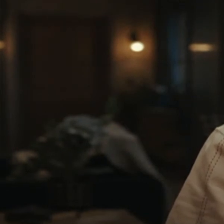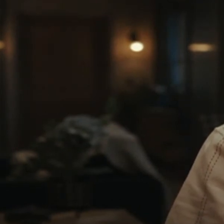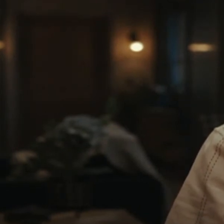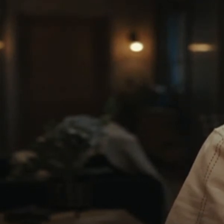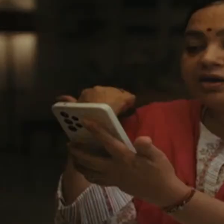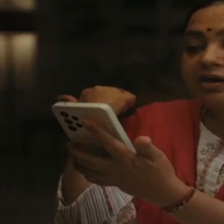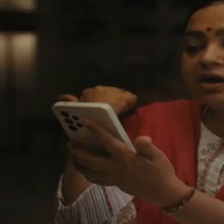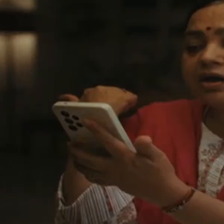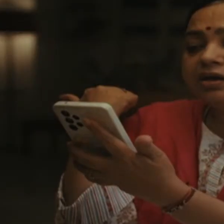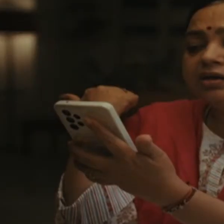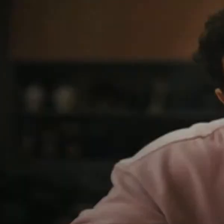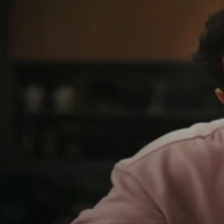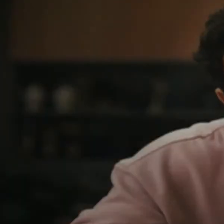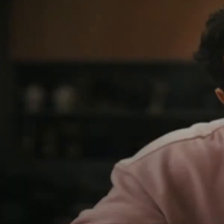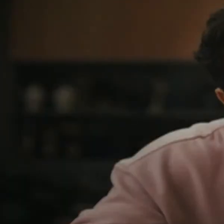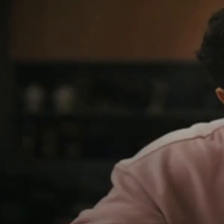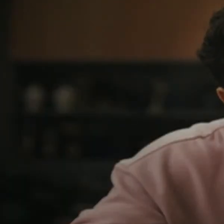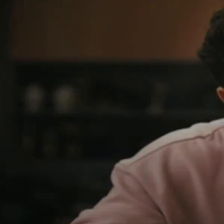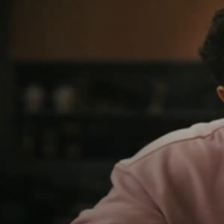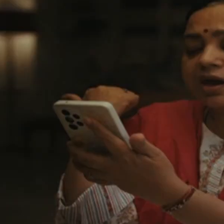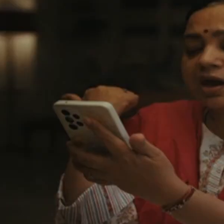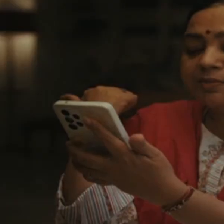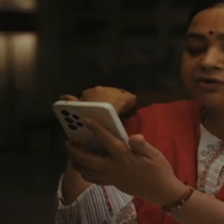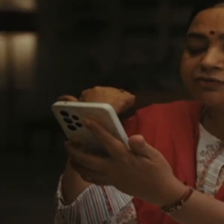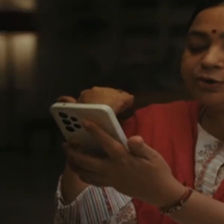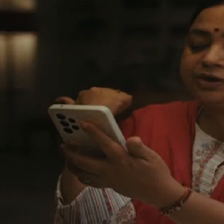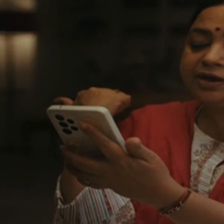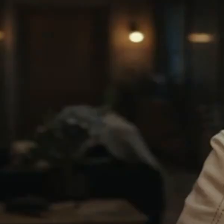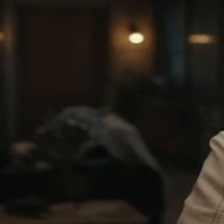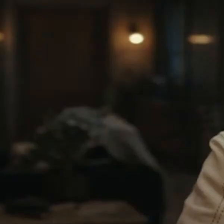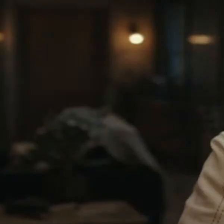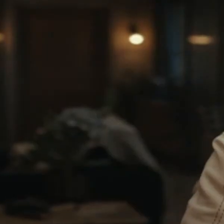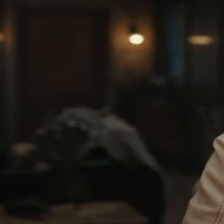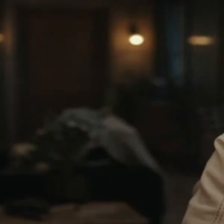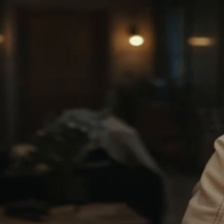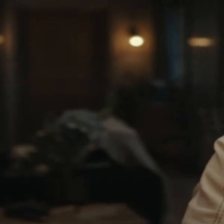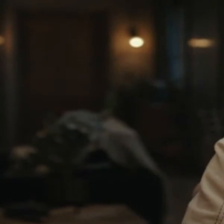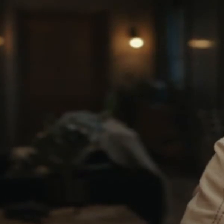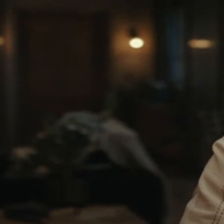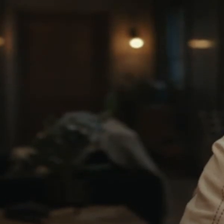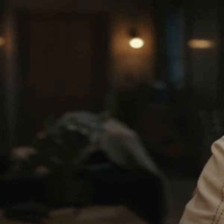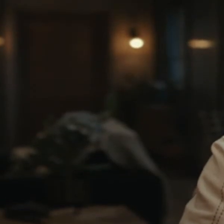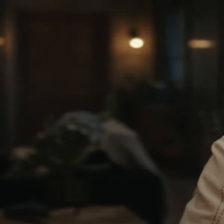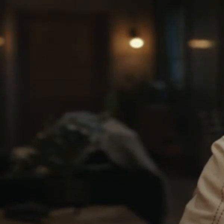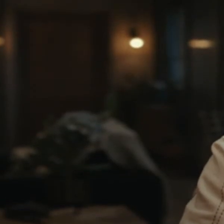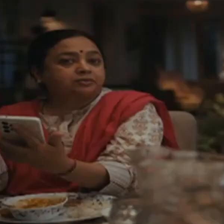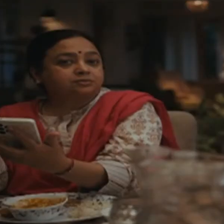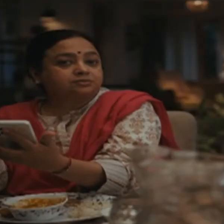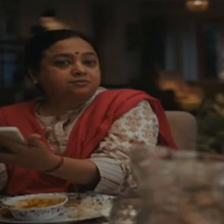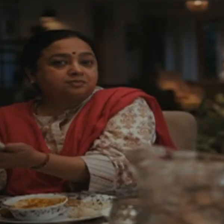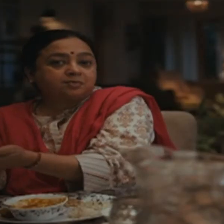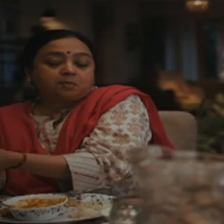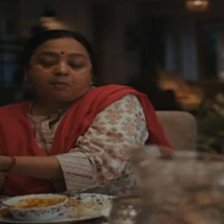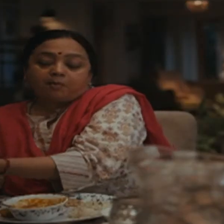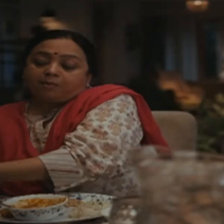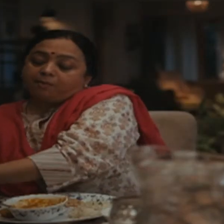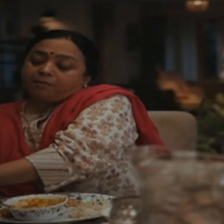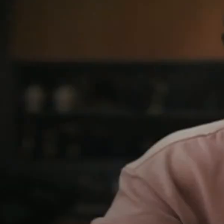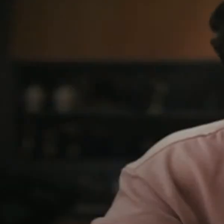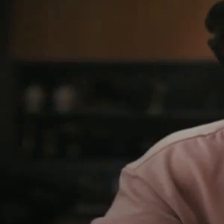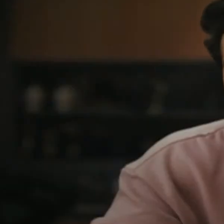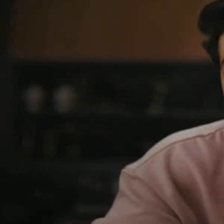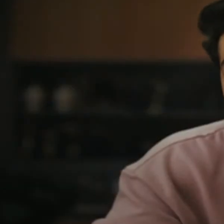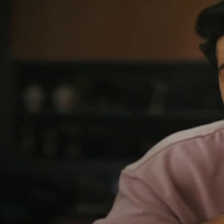आपके लिए नागिन की आख में केमरा फेट होता है तुम भी क्या बकवास में यकीन करती हो आप भी तो वही कर रहे हो पापा